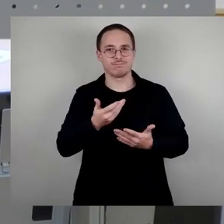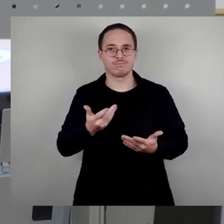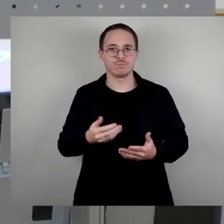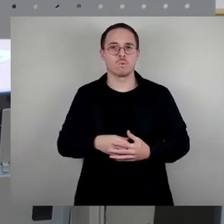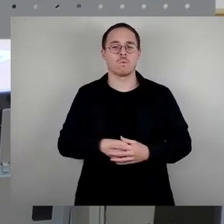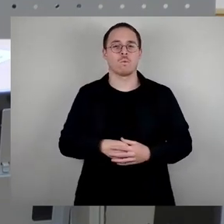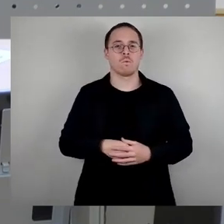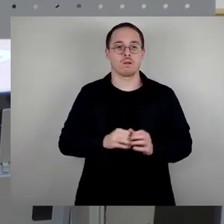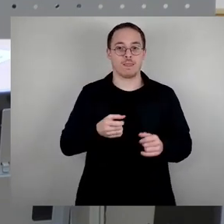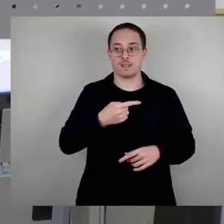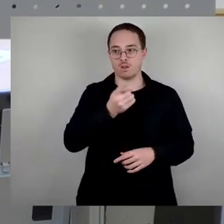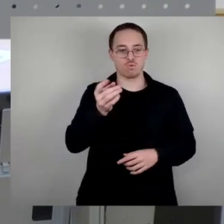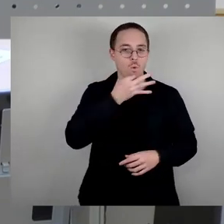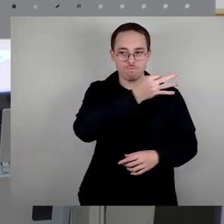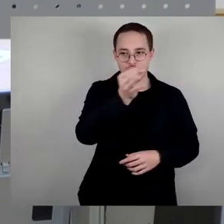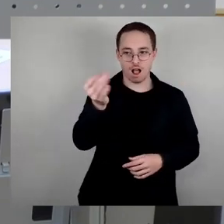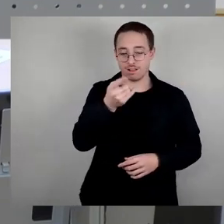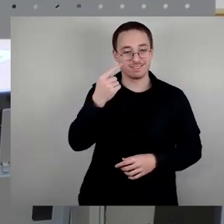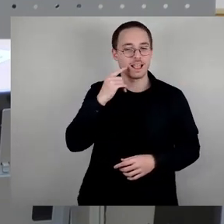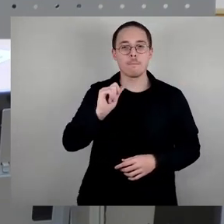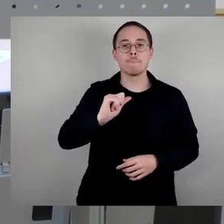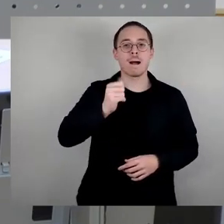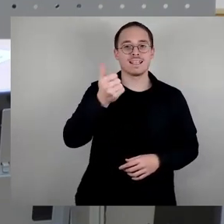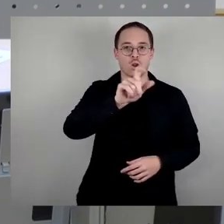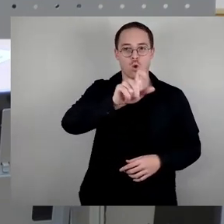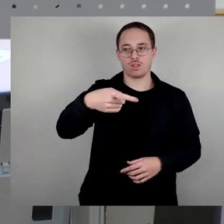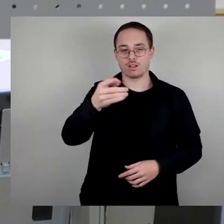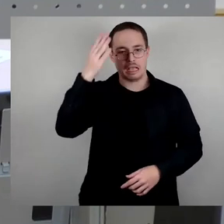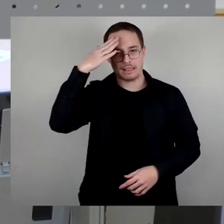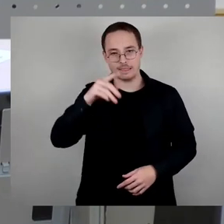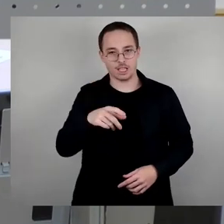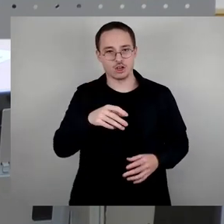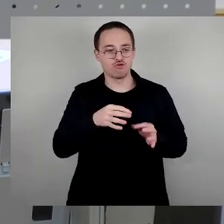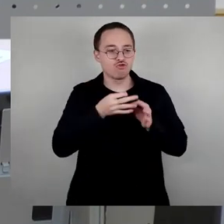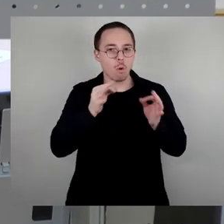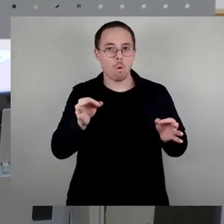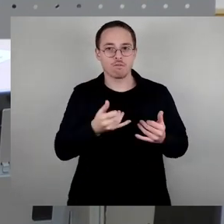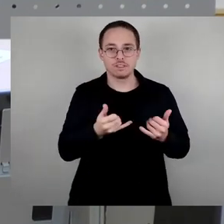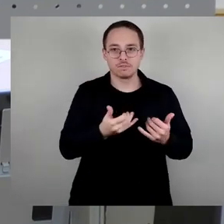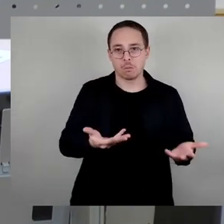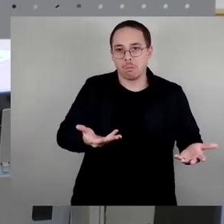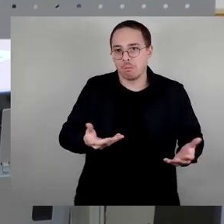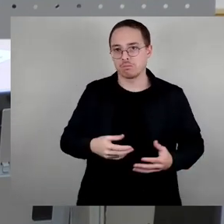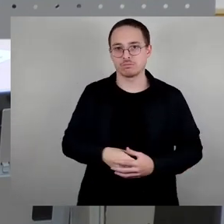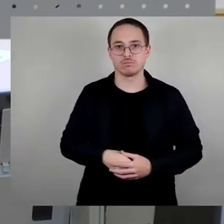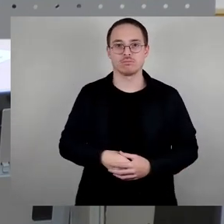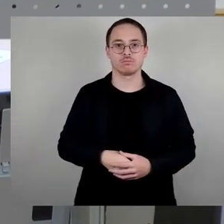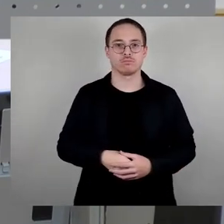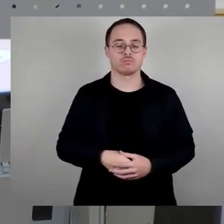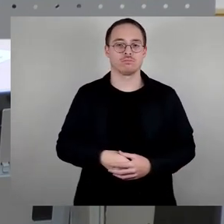werden diesen Spruch nicht kennen und viele haben ja auch ihren Frieden mit dieser ganzen Sache dort gemacht, weil sie dort im Prinzip den Altmarkt, wie er im Prinzip